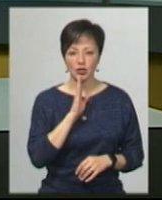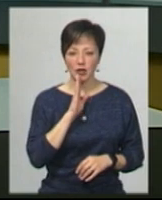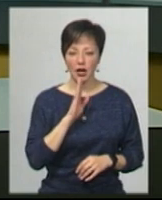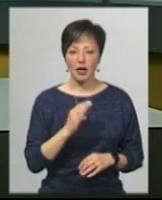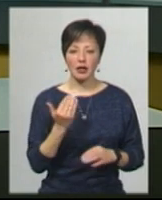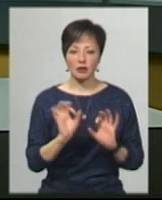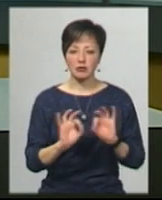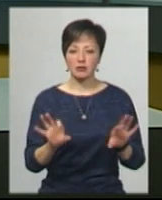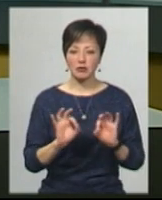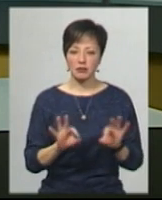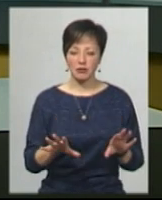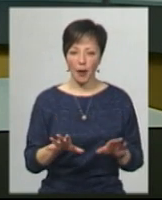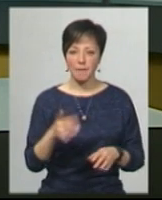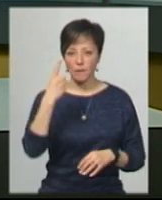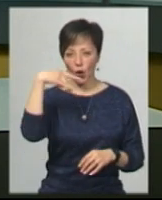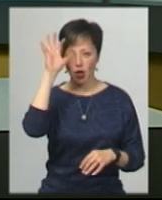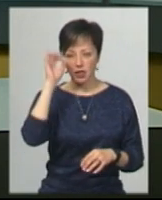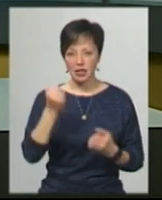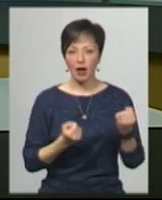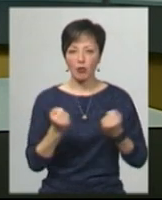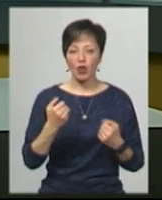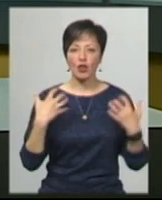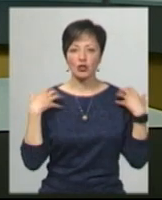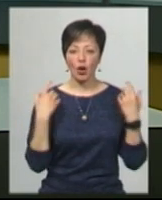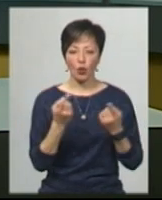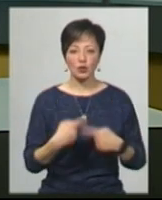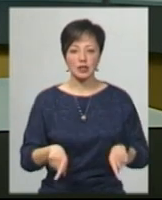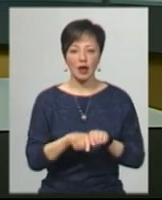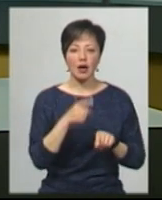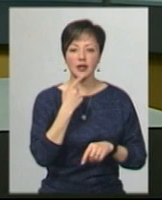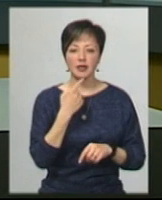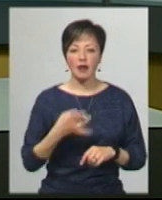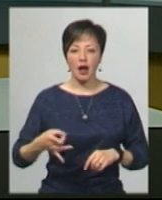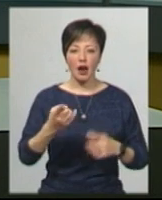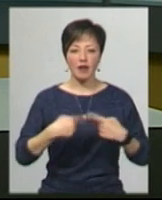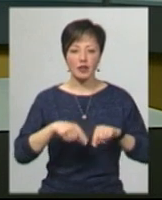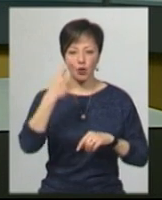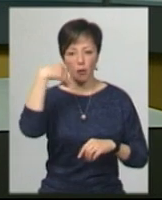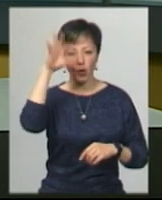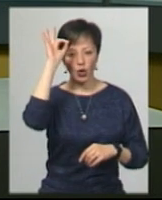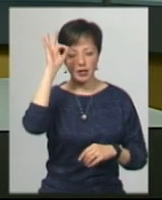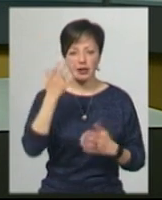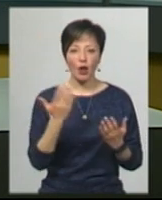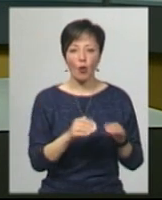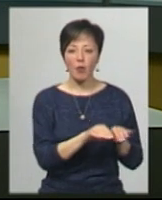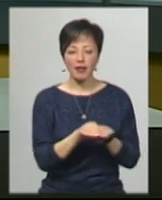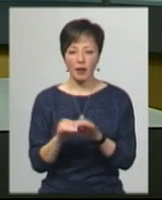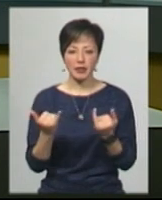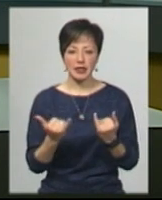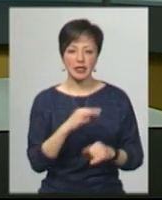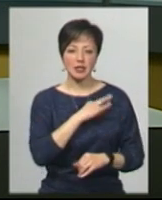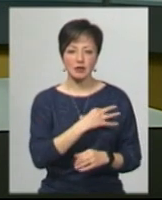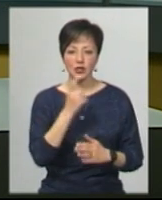словами Катерини Герасімук, за кермом був начальник одного із секторів Красилівського райвідділу поліції. На якому етапі нині перебуває